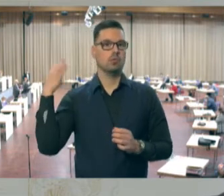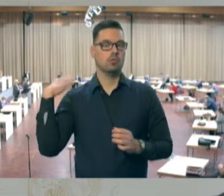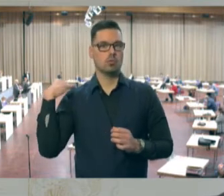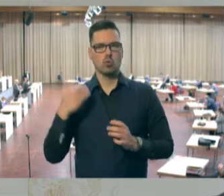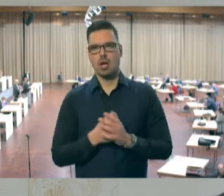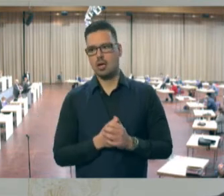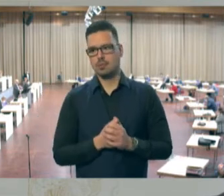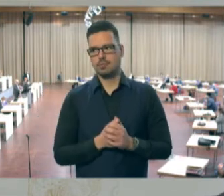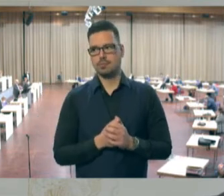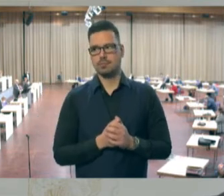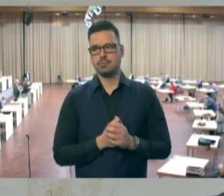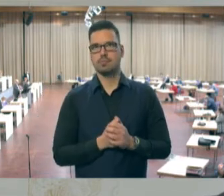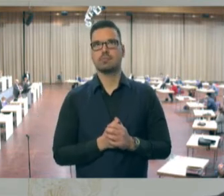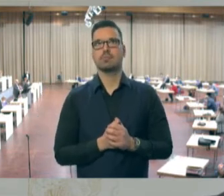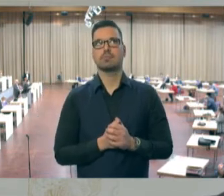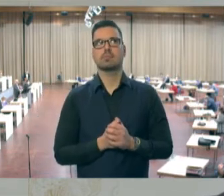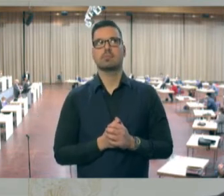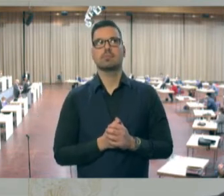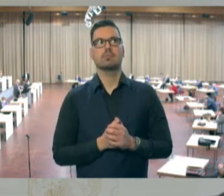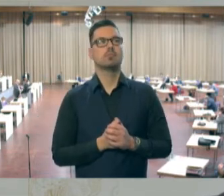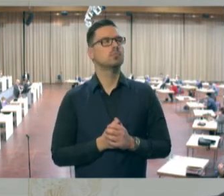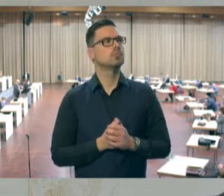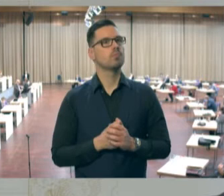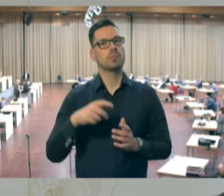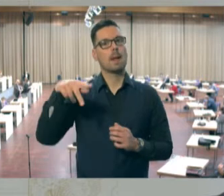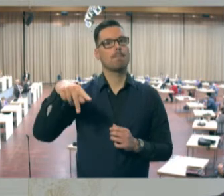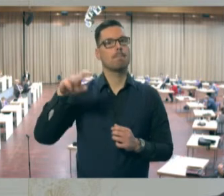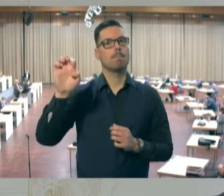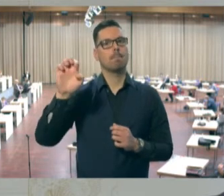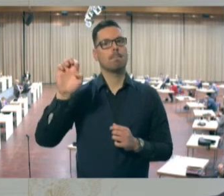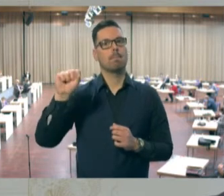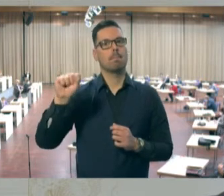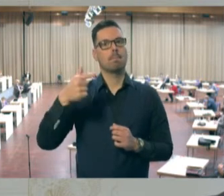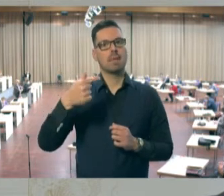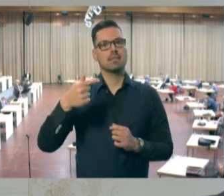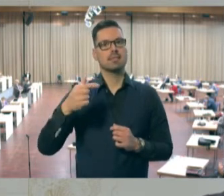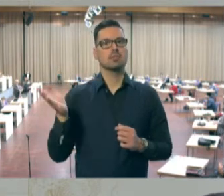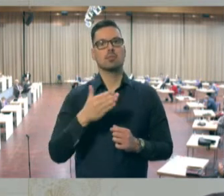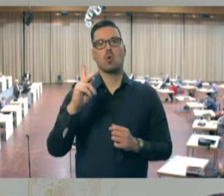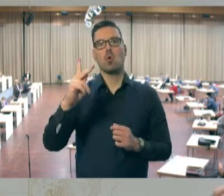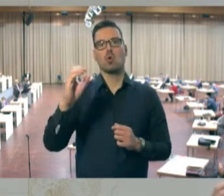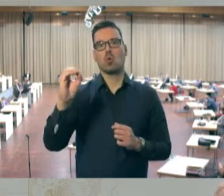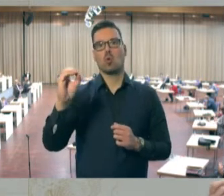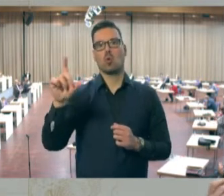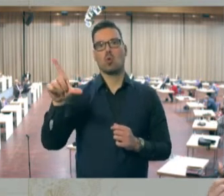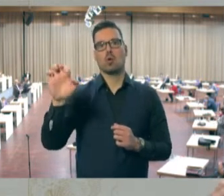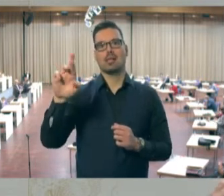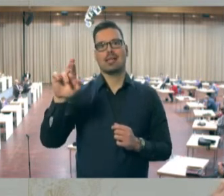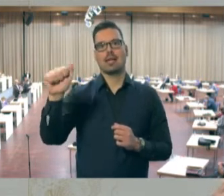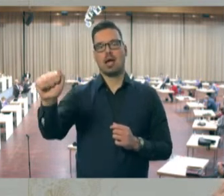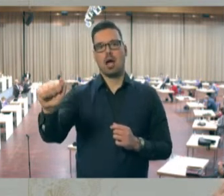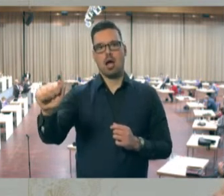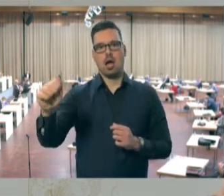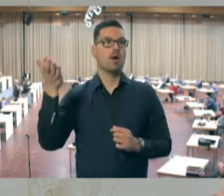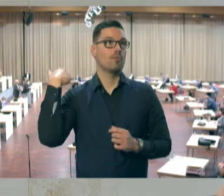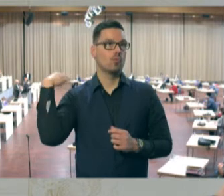Camus gelesen hat, La Peste, wenn dann also die Pest grasiert hat, oder es war die Cholera, oder ich